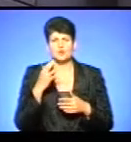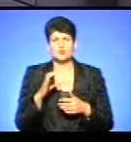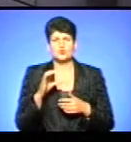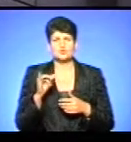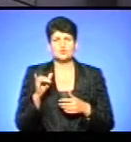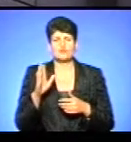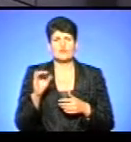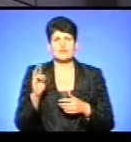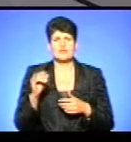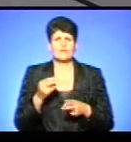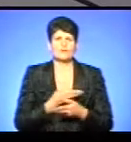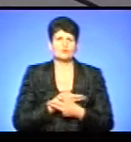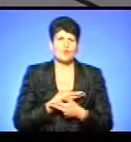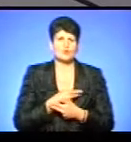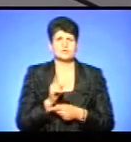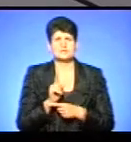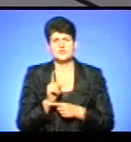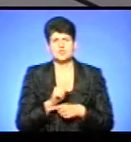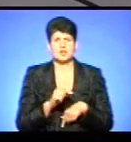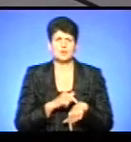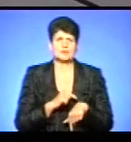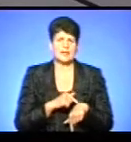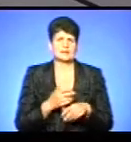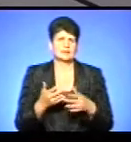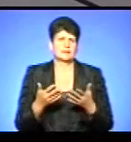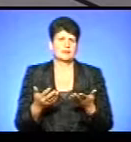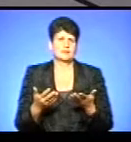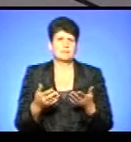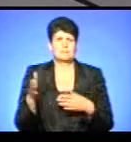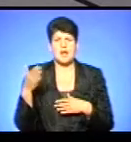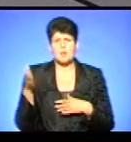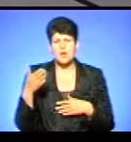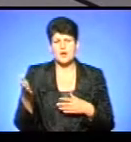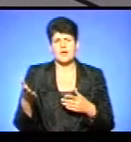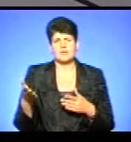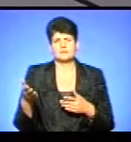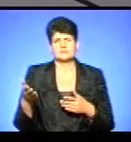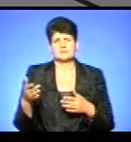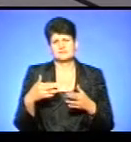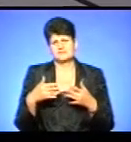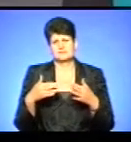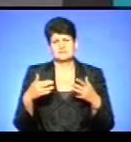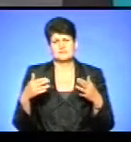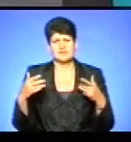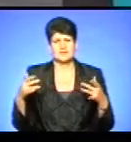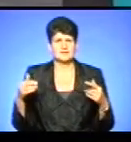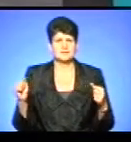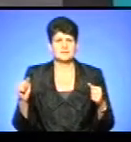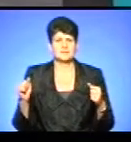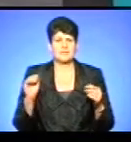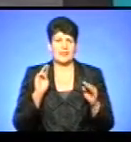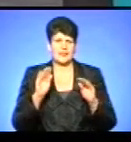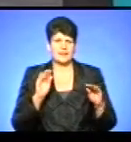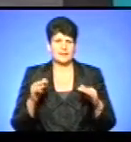Ми мали футболки, свічки, годинники, прапори, різні там такі патріотичні наклейки,